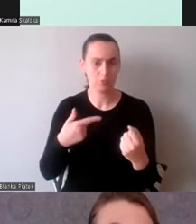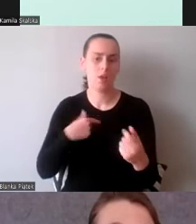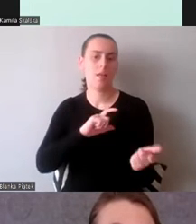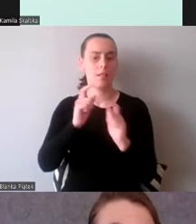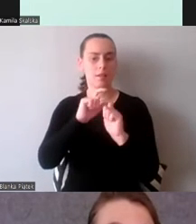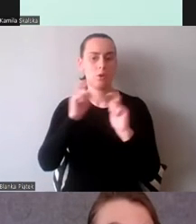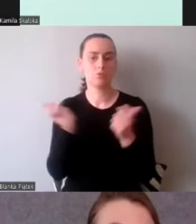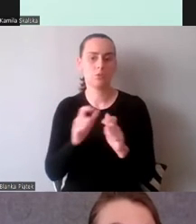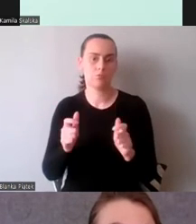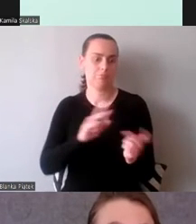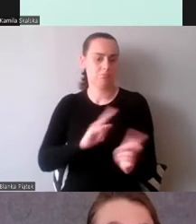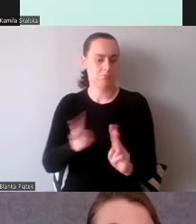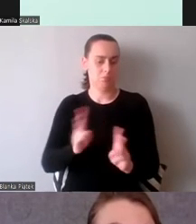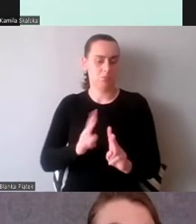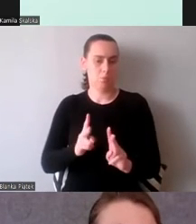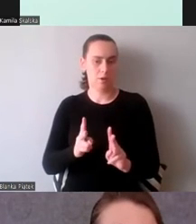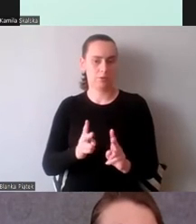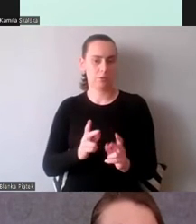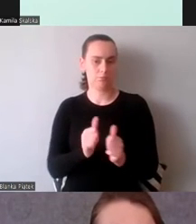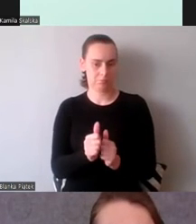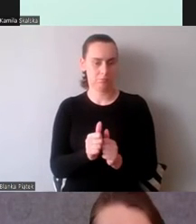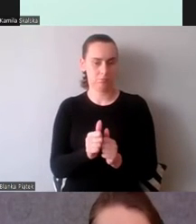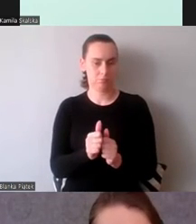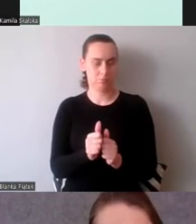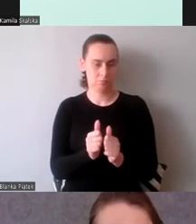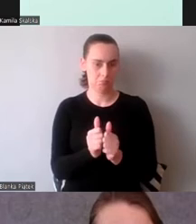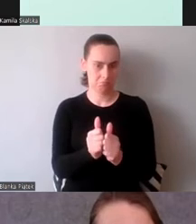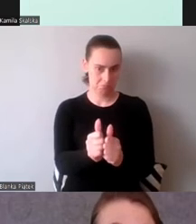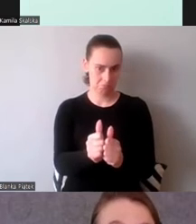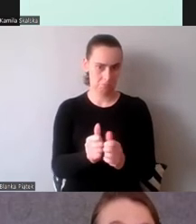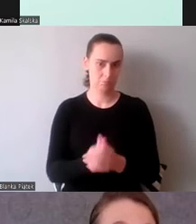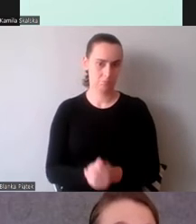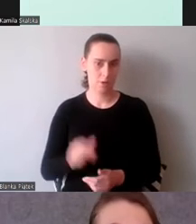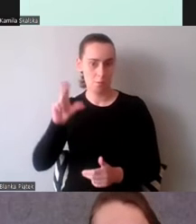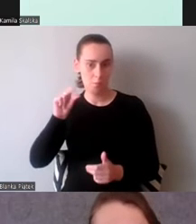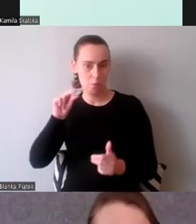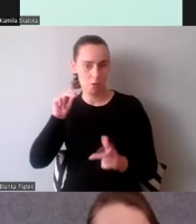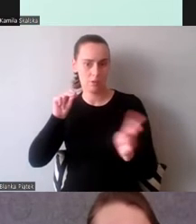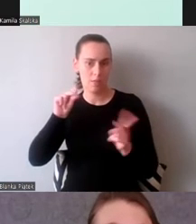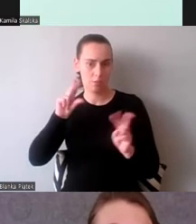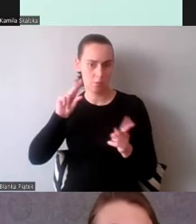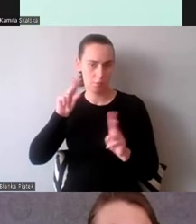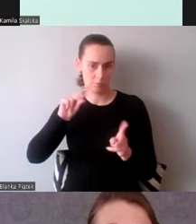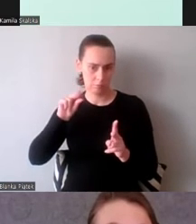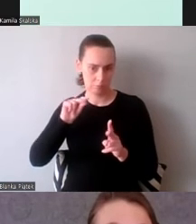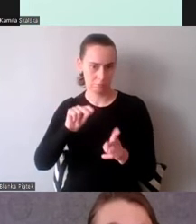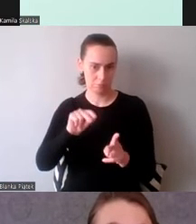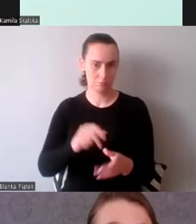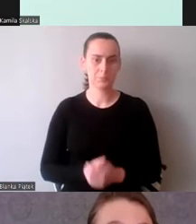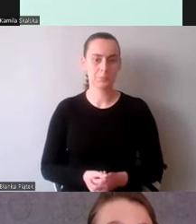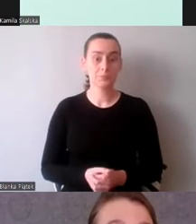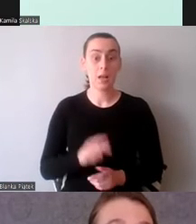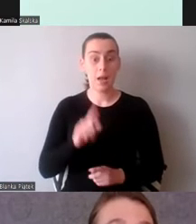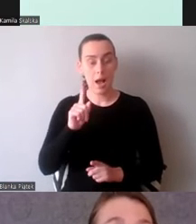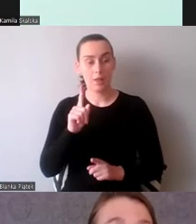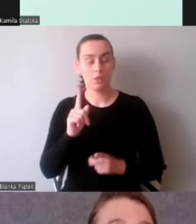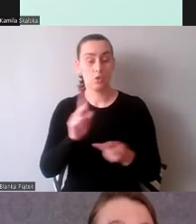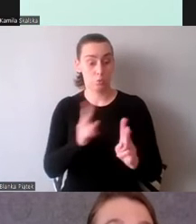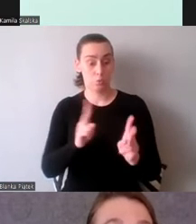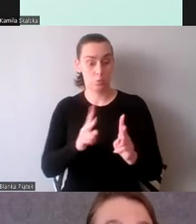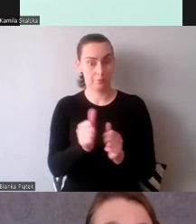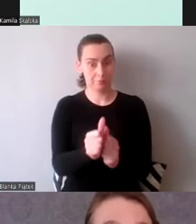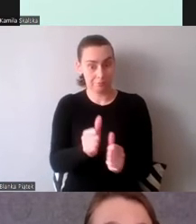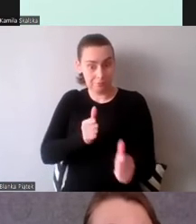niemal równolegle z muftą. Natomiast w przypadku tłumaczy konsekutywnych, którzy muszą